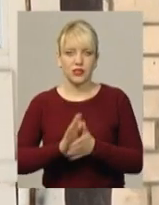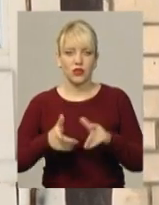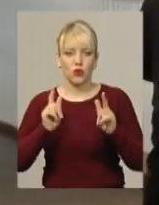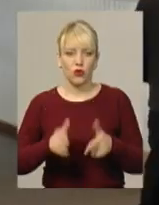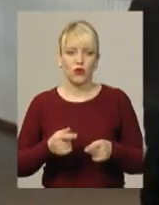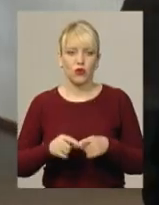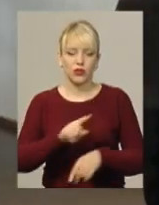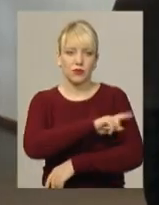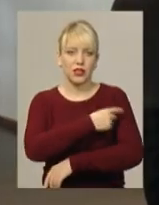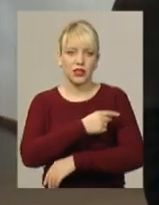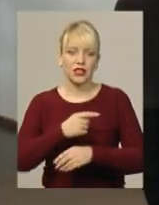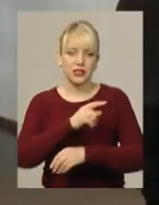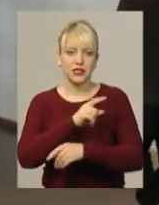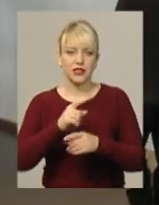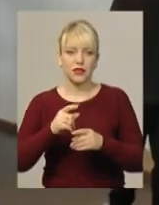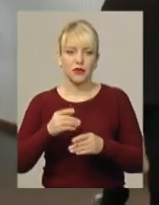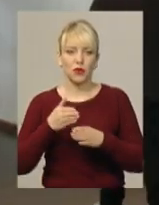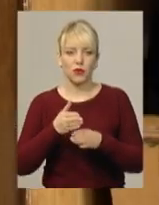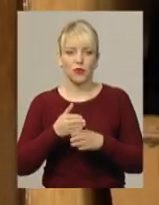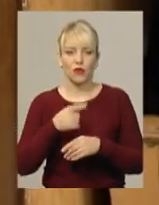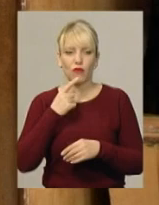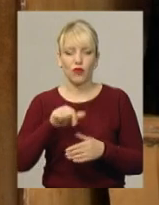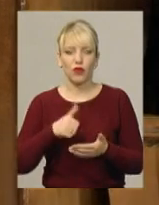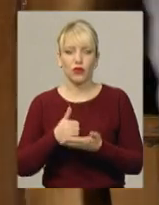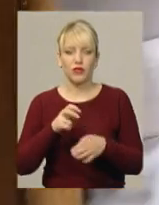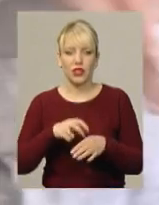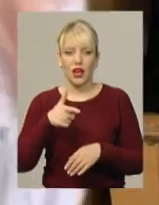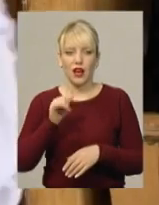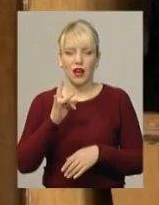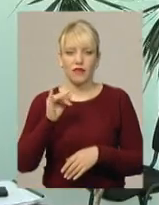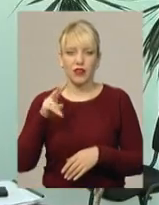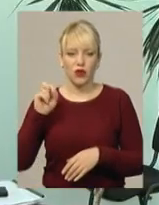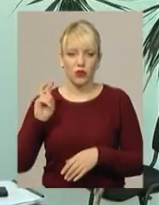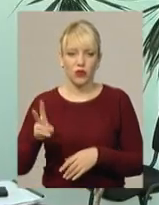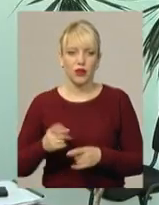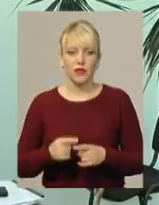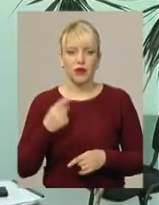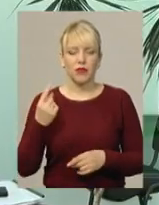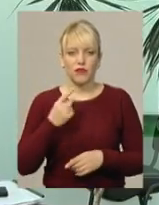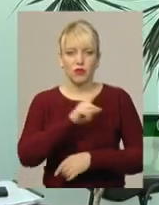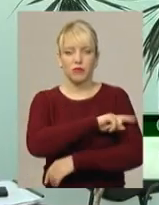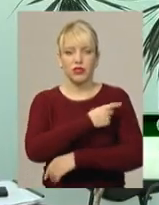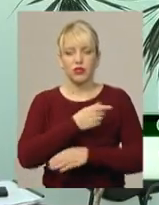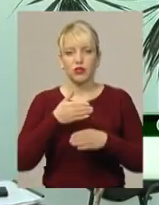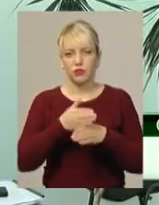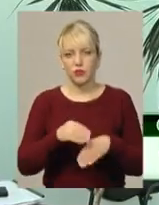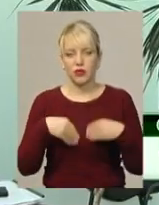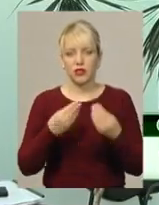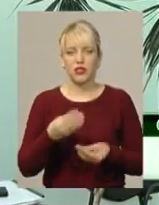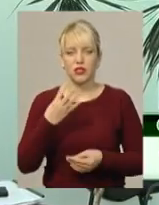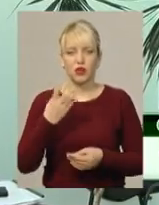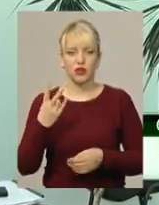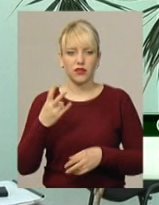-санітарної допомоги, запевняє головний лікар Олег Гаврилюк. Сюди придбали 33 ноутбуки. Первинну медичну допомогу надає 42